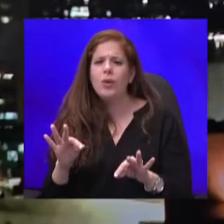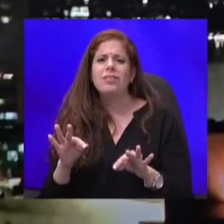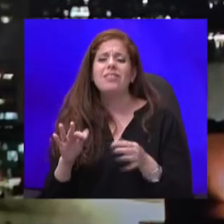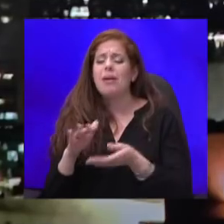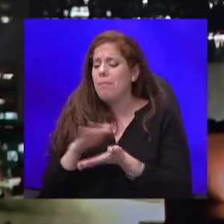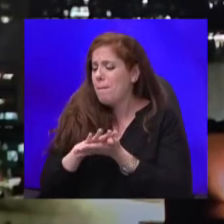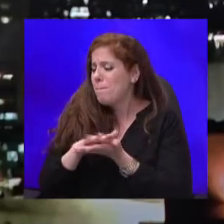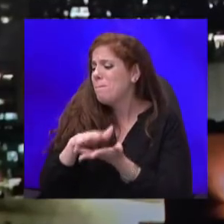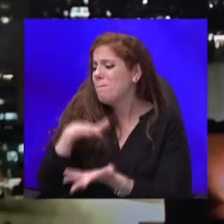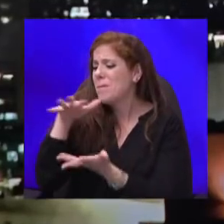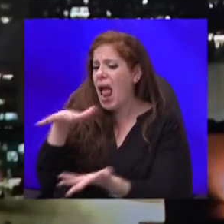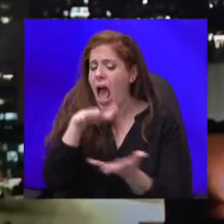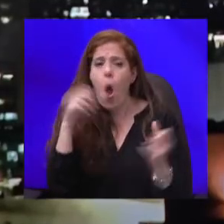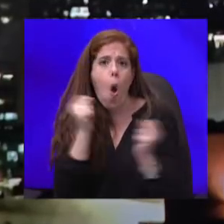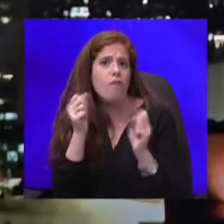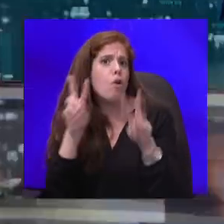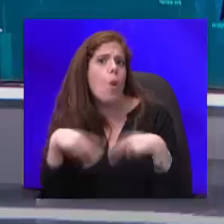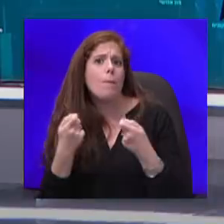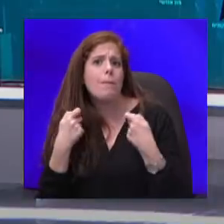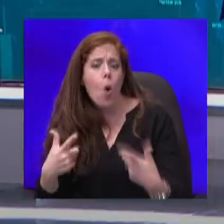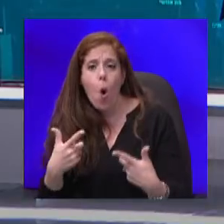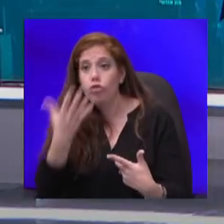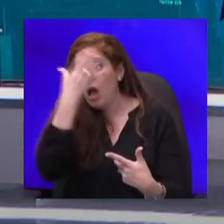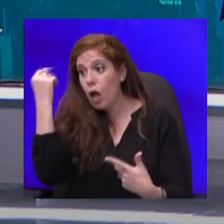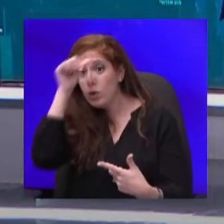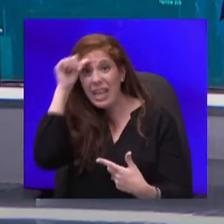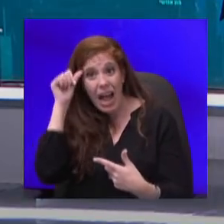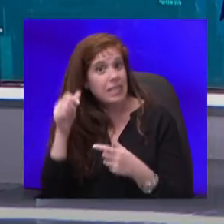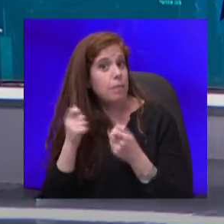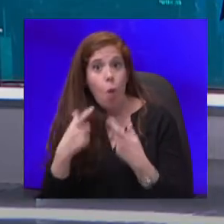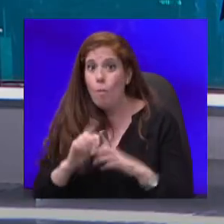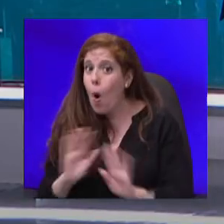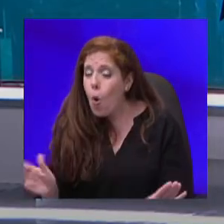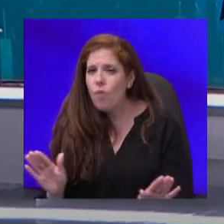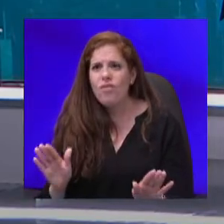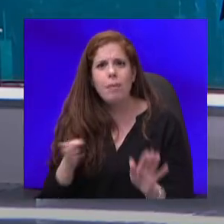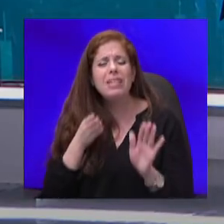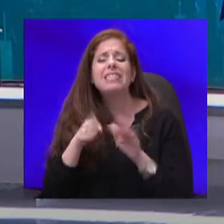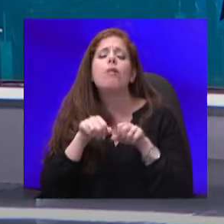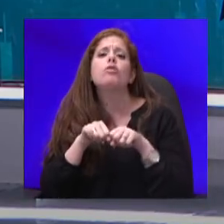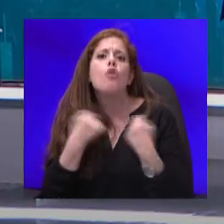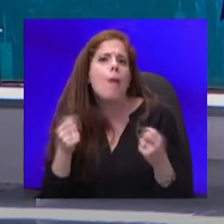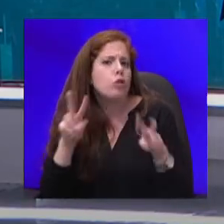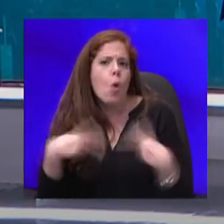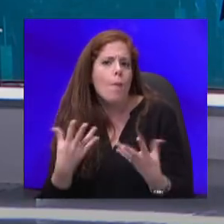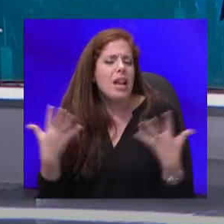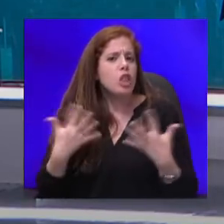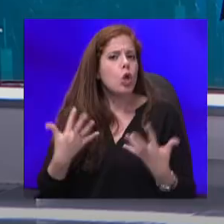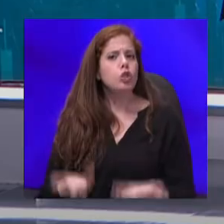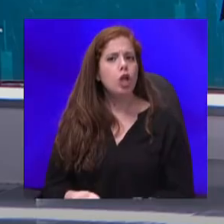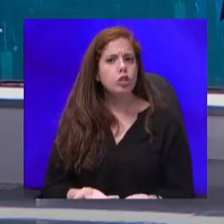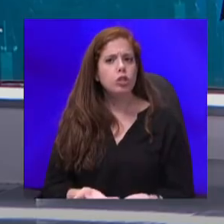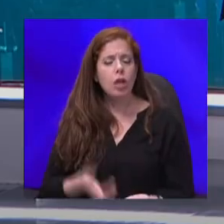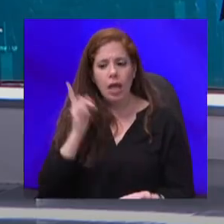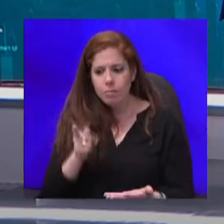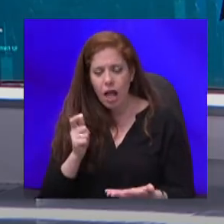שכחנו שתקע עצם גם כן לא מכרו, ואנחנו מוכלסים אותם למשבר עמוק, שהם לא יוכלו לצאת ממנו. אם צריכים לשלם את התרופות, צריך